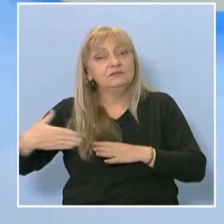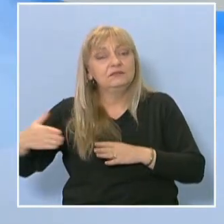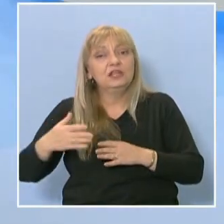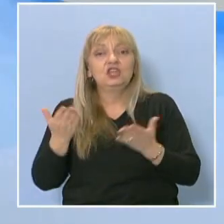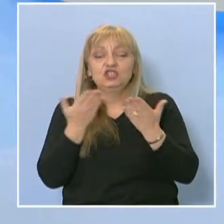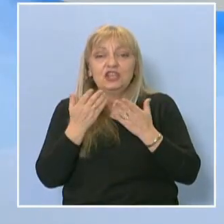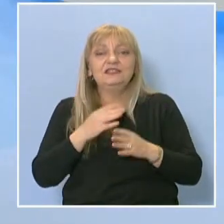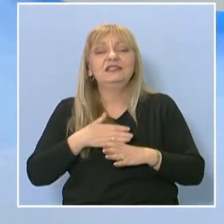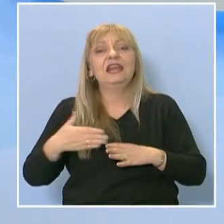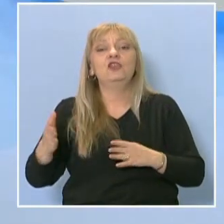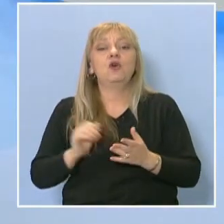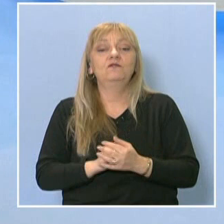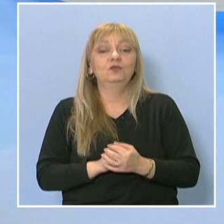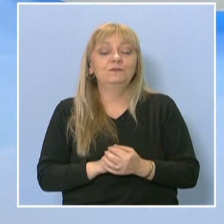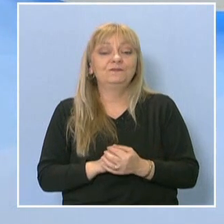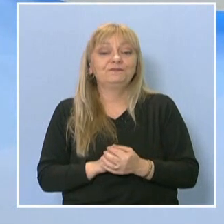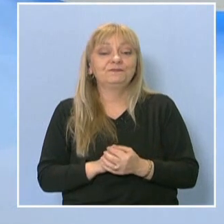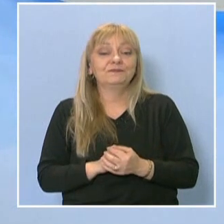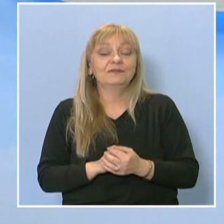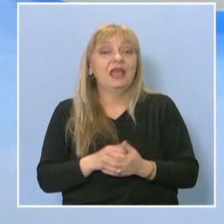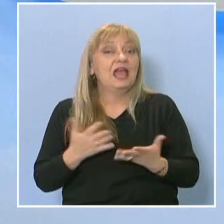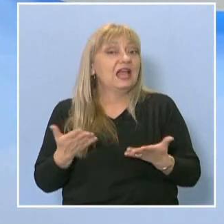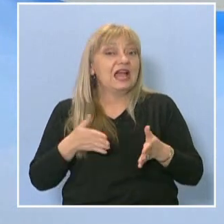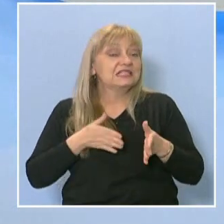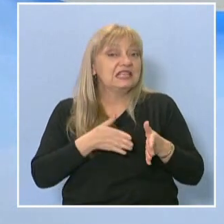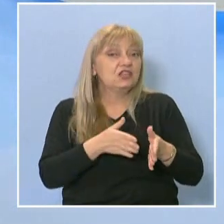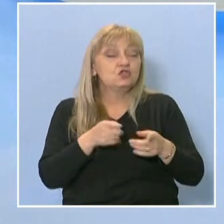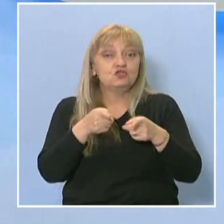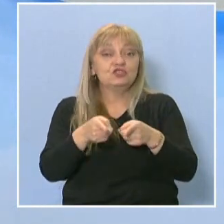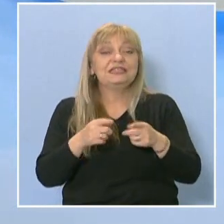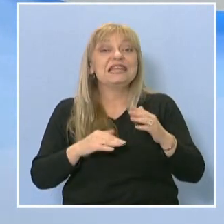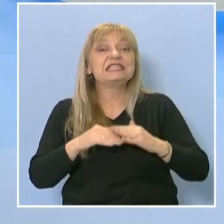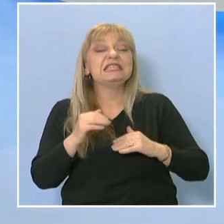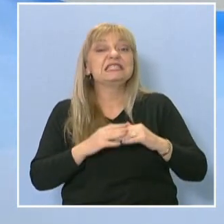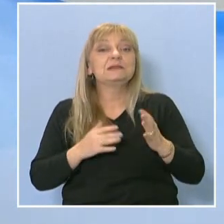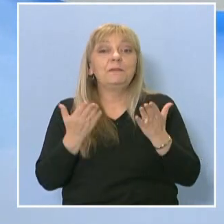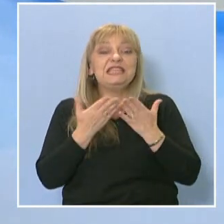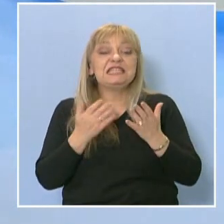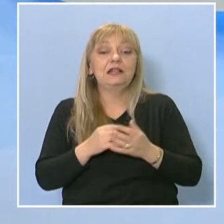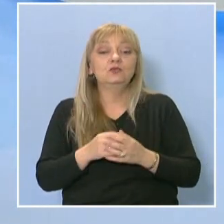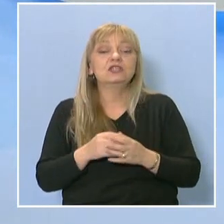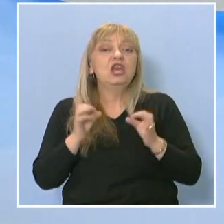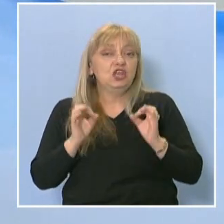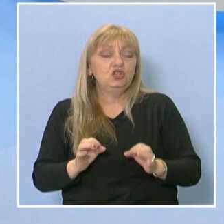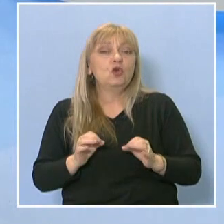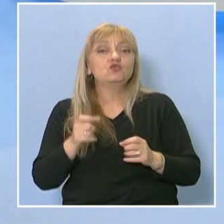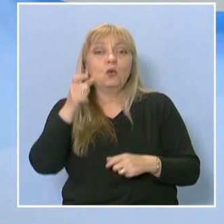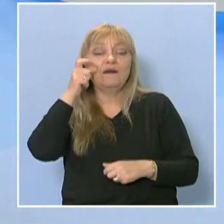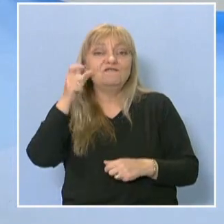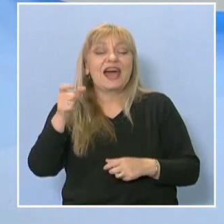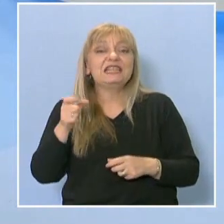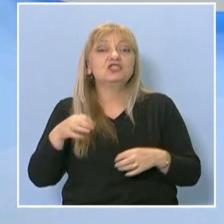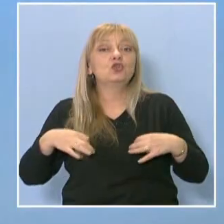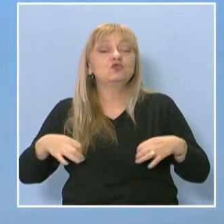Съгласна съм с вас. А как се насочихте към тази специалност и конкретно към Варненския свободен университет?